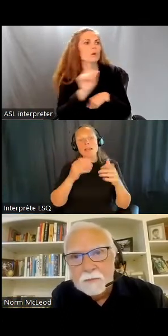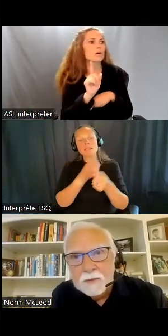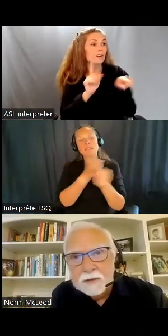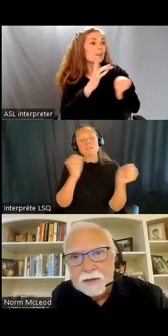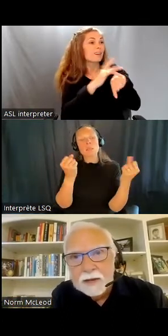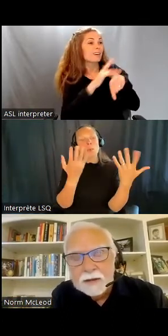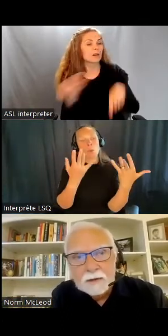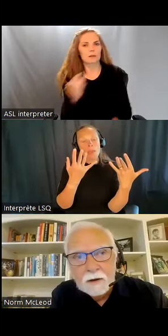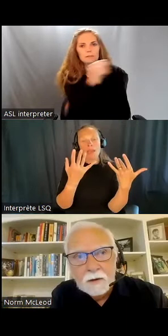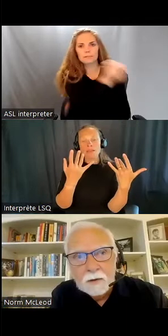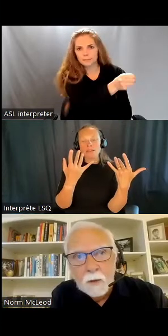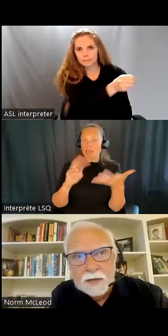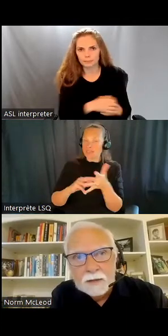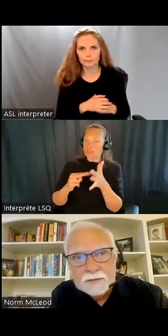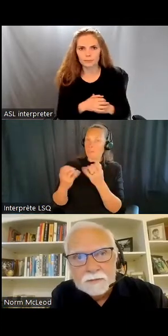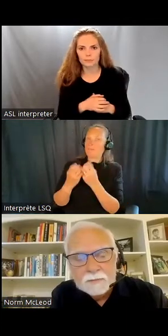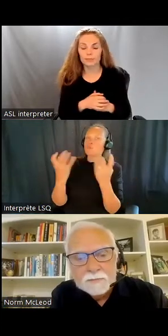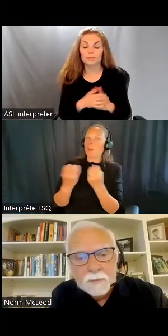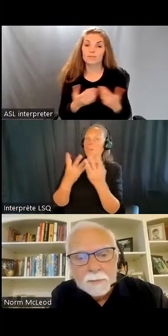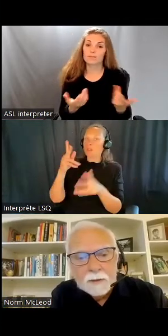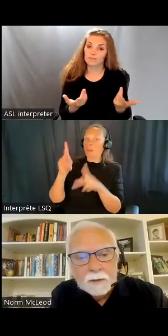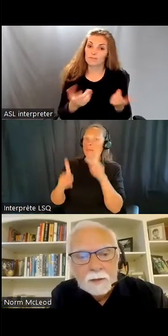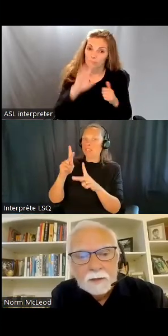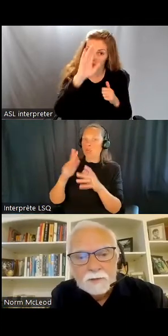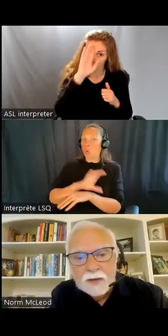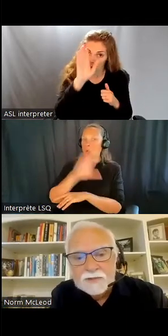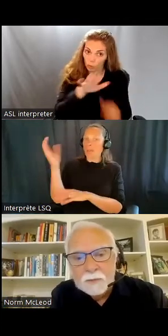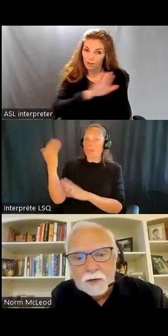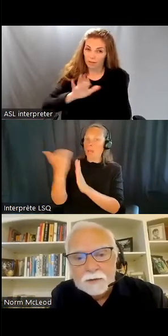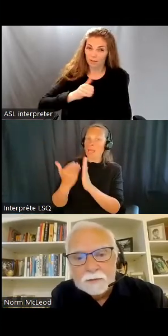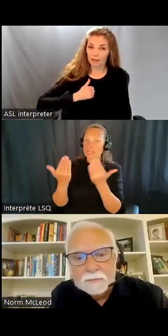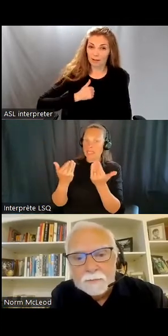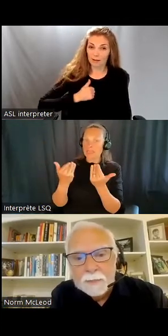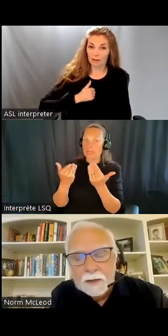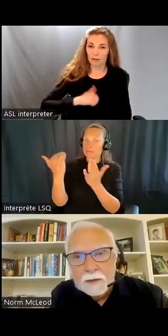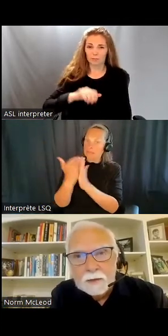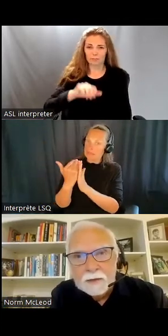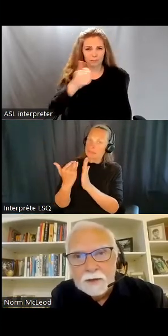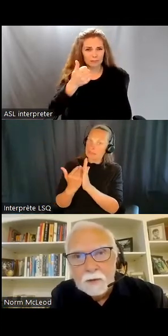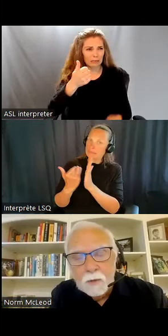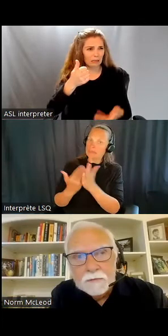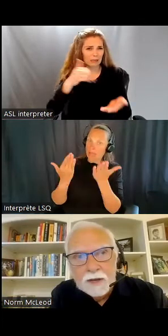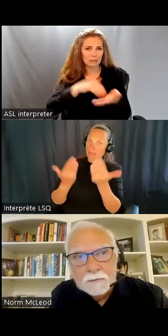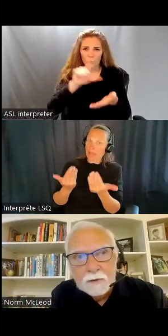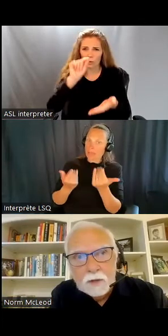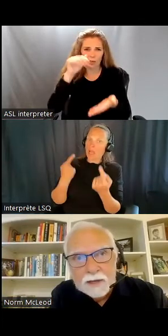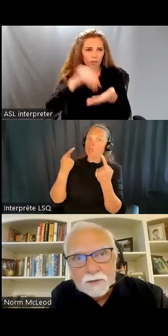Donc, des dizaines de milliers de personnes au Canada sont sur des listes d'attente pour obtenir du soutien.